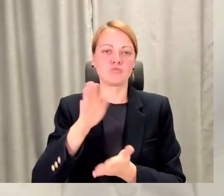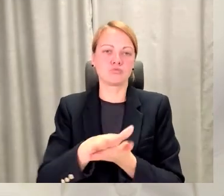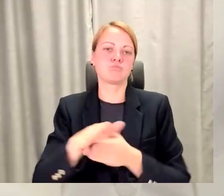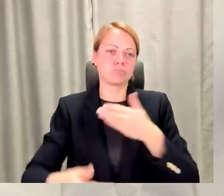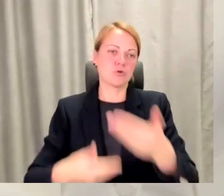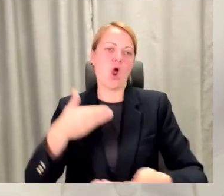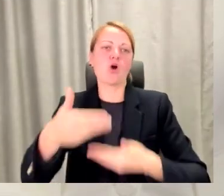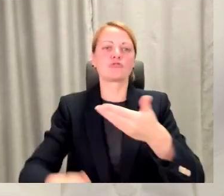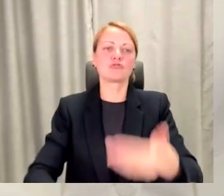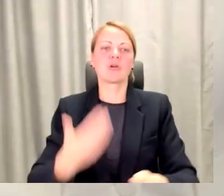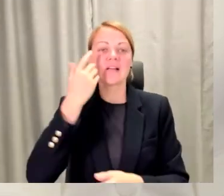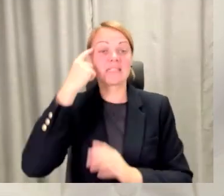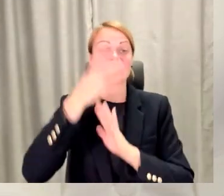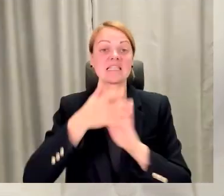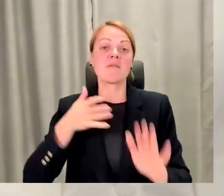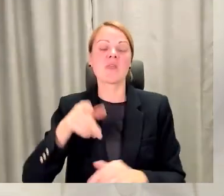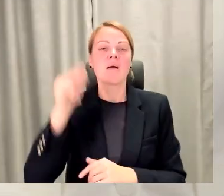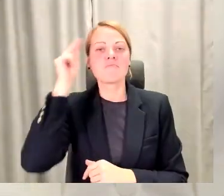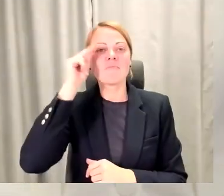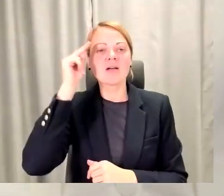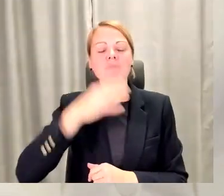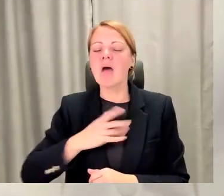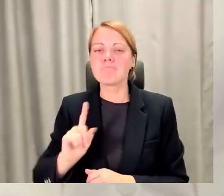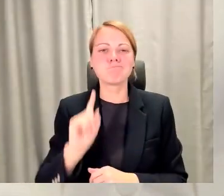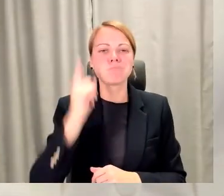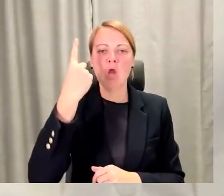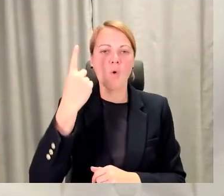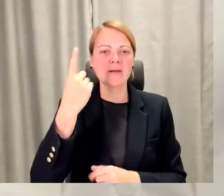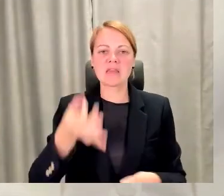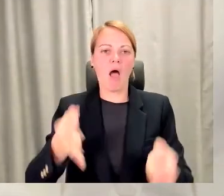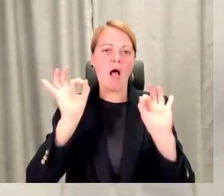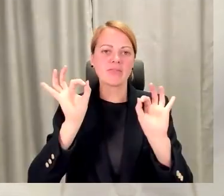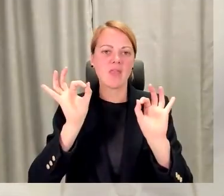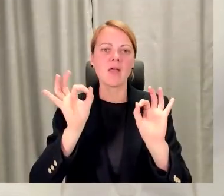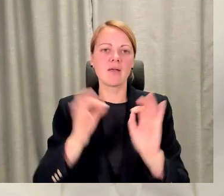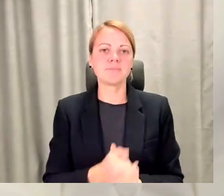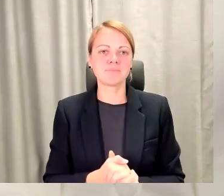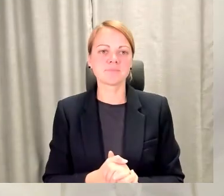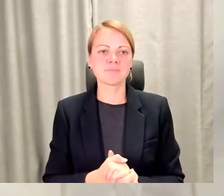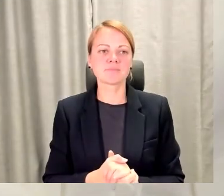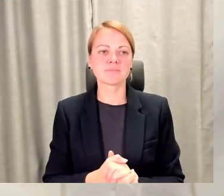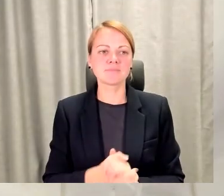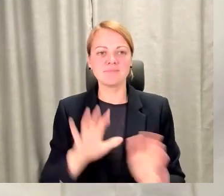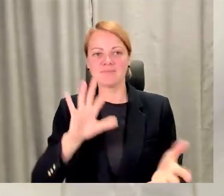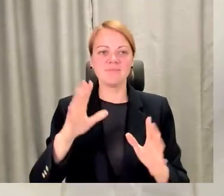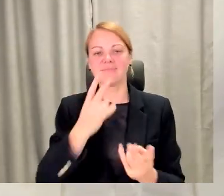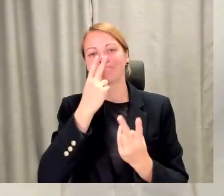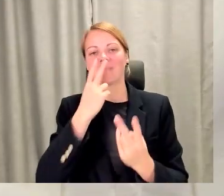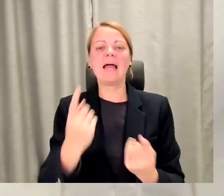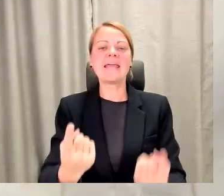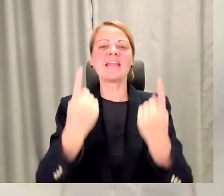mācīšanās ir mana prioritāte. Un tā. Mēs atkal uzbūvējām ideālo cilvēku, kurš ir augstu motivēt, kur